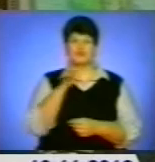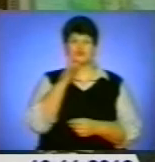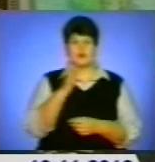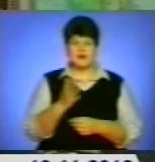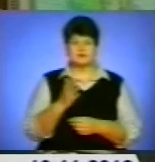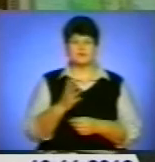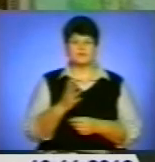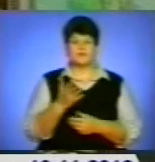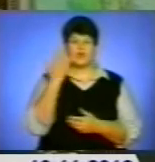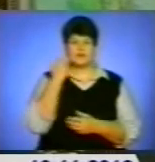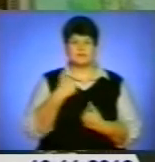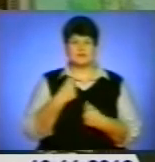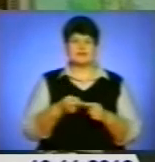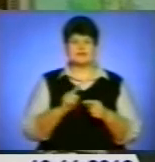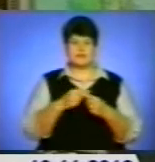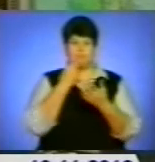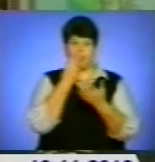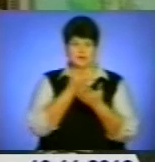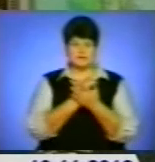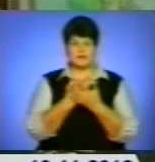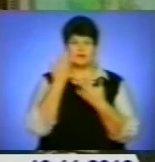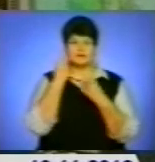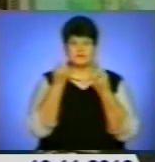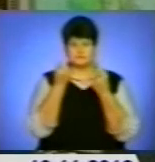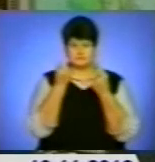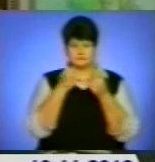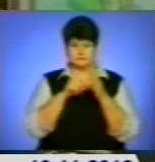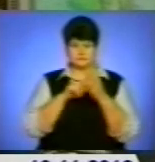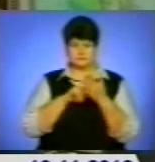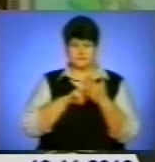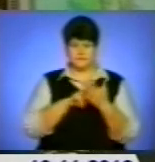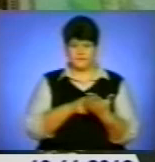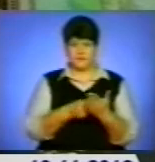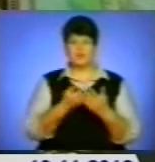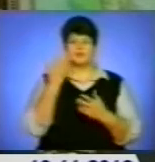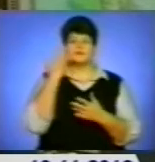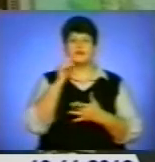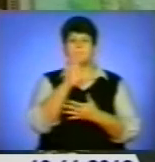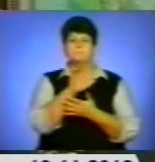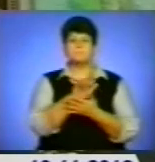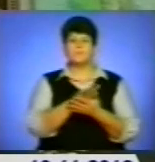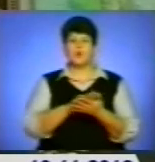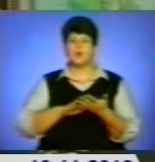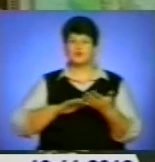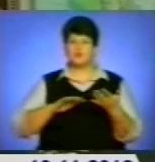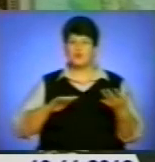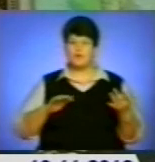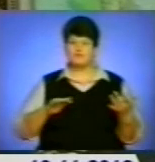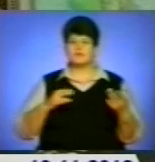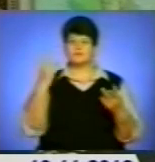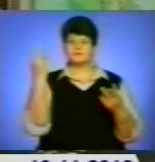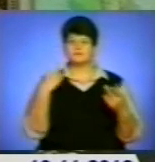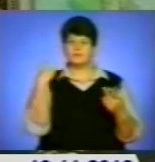і коли вони мені це показали, і коли я трошки настояв, і коли вони продовжили портрети